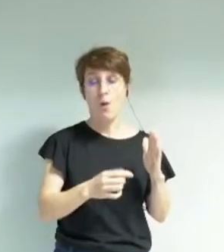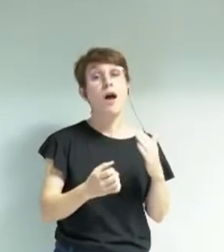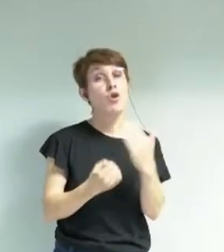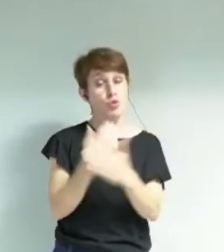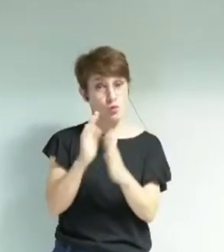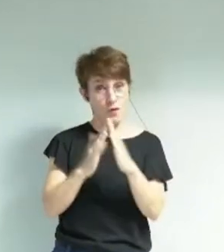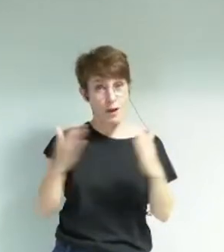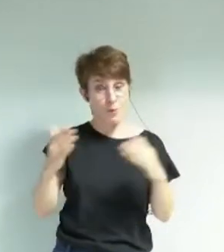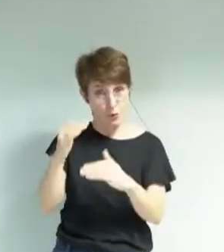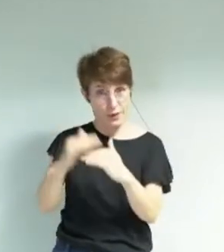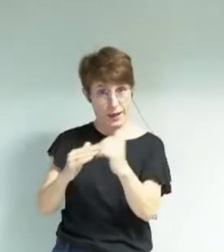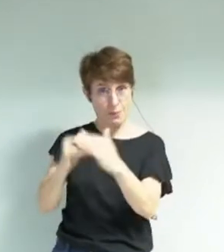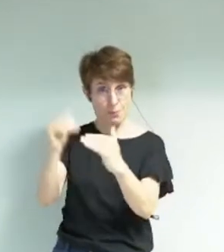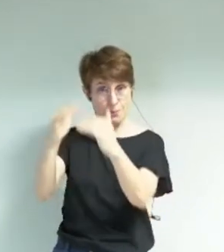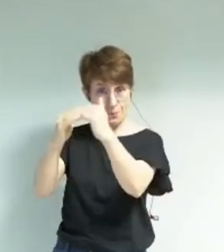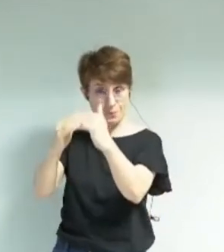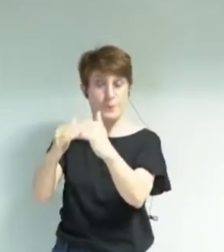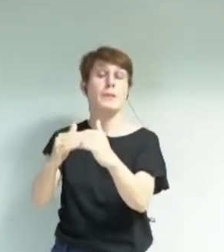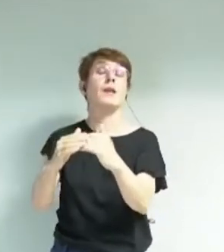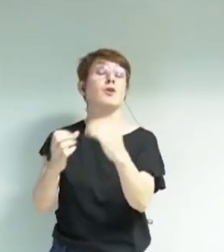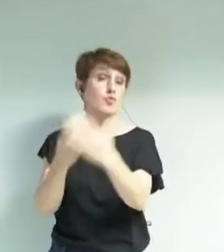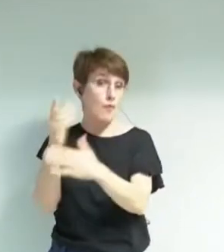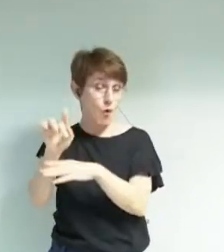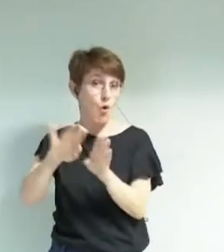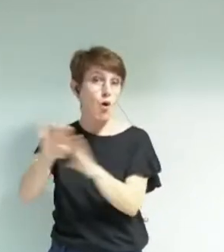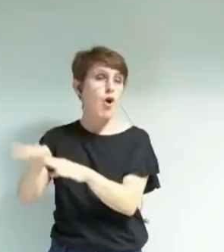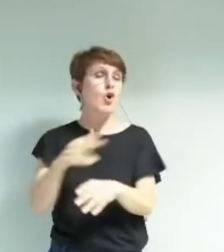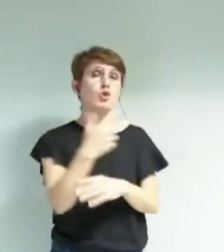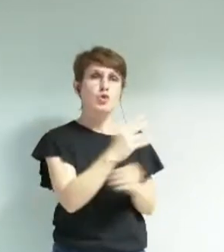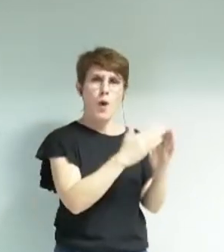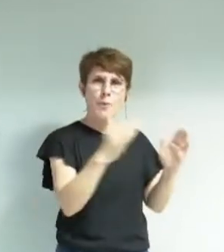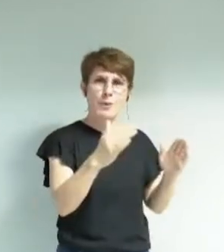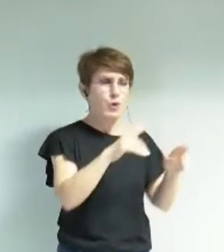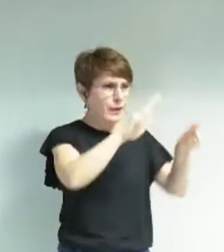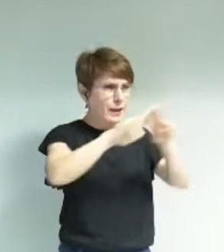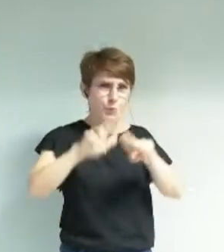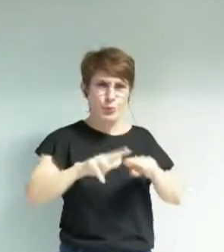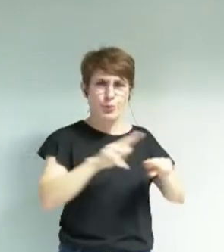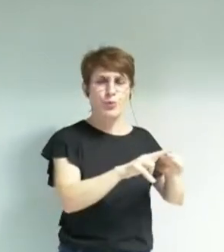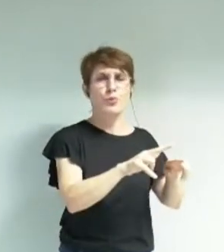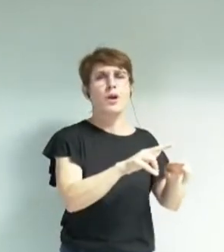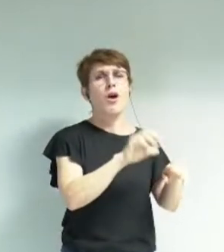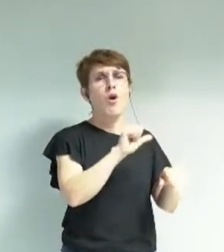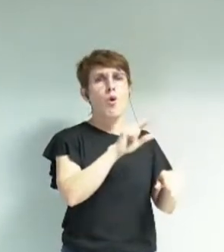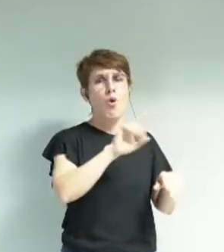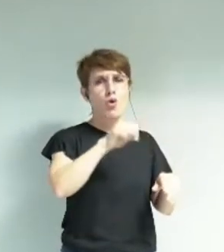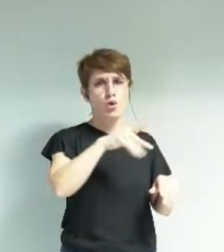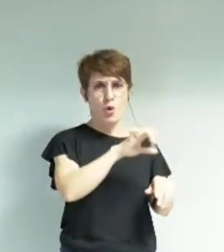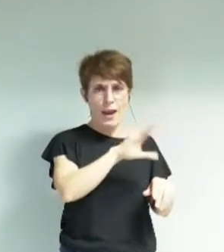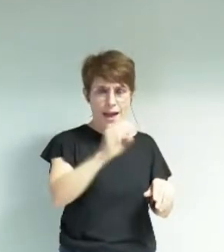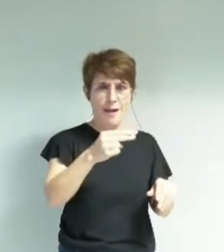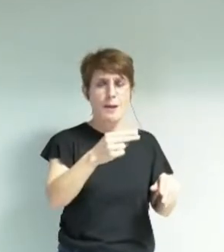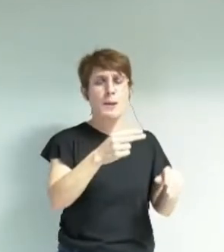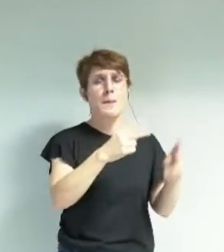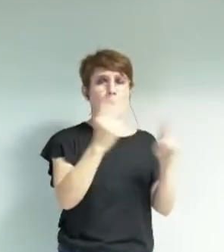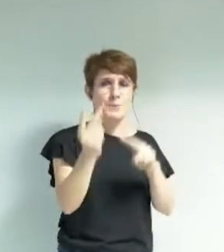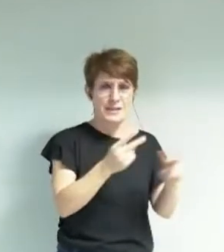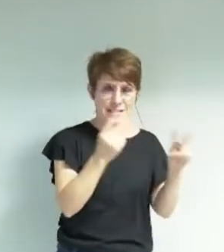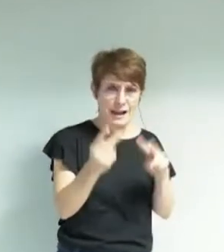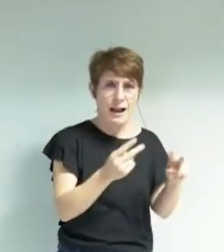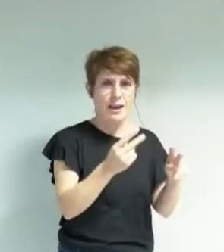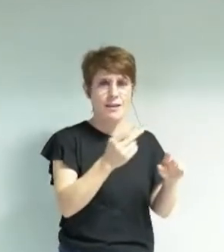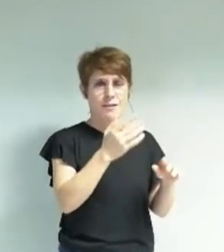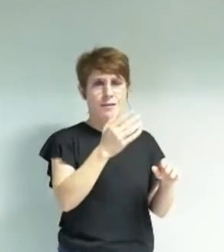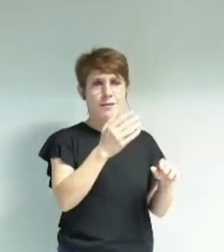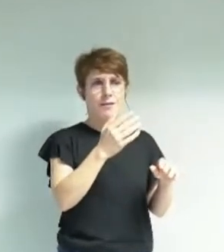bibliothèque, par la rénovation de trois bibliothèques de secteur que sont la bibliothèque Eau Claire Mistral, la bibliothèque Tarlequin et la bibliothèque Saint